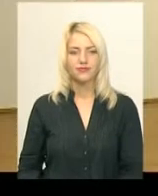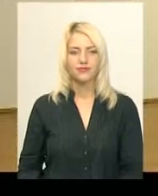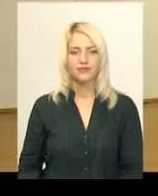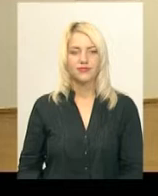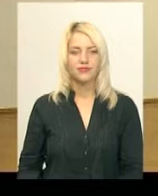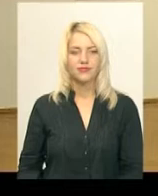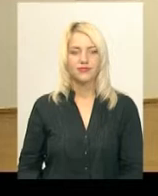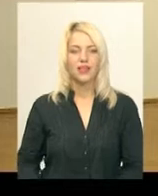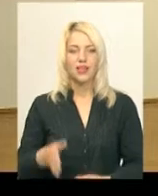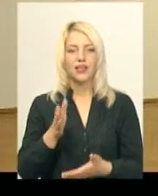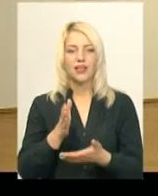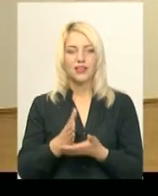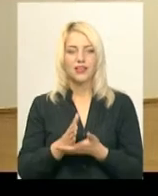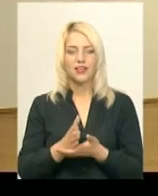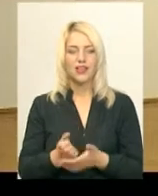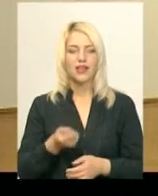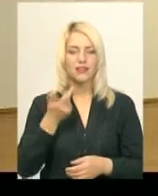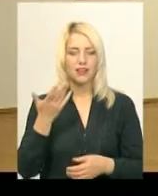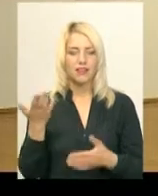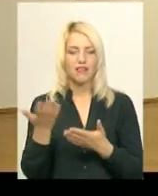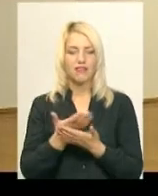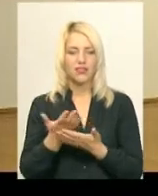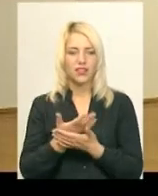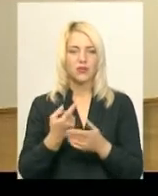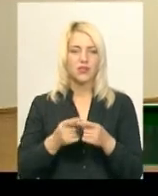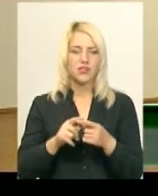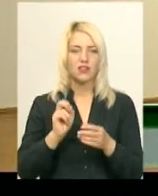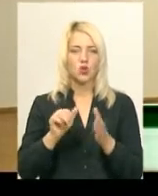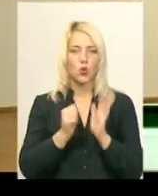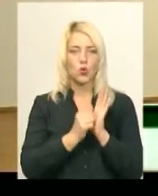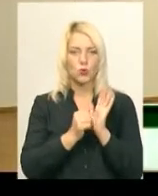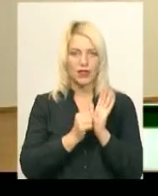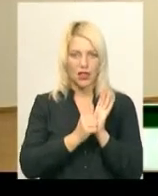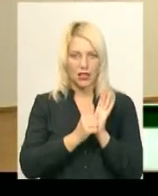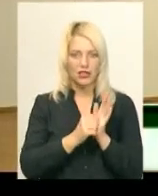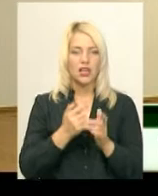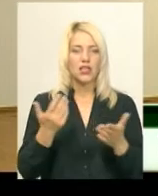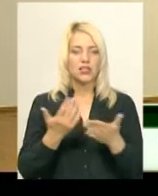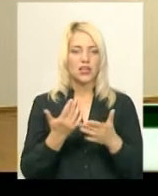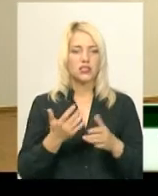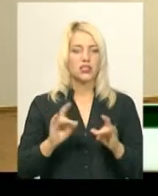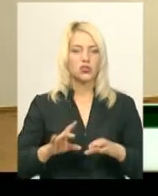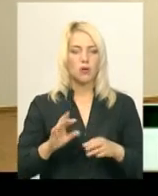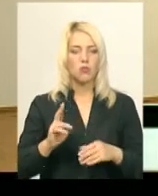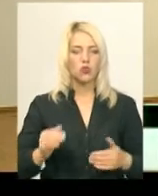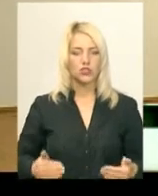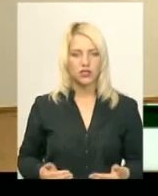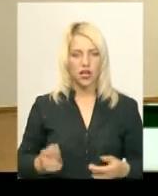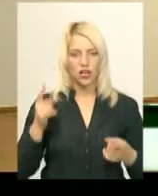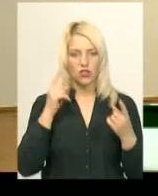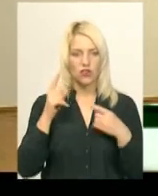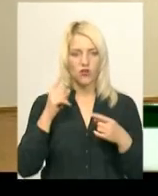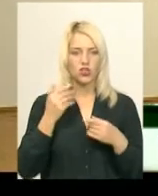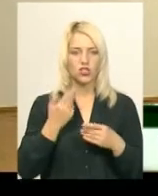Є декілька фільмів, безперечно вони більш документального характеру, які оповідають про її життя, про її творчість, чому